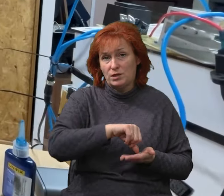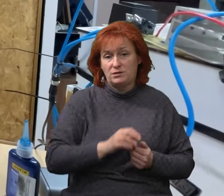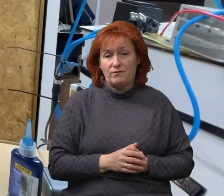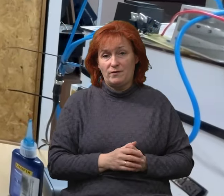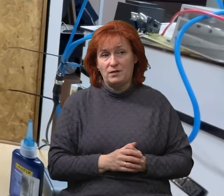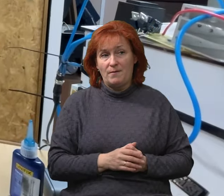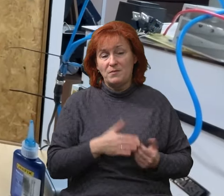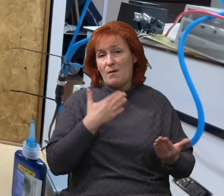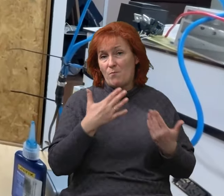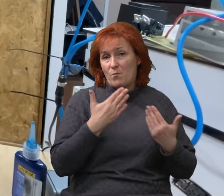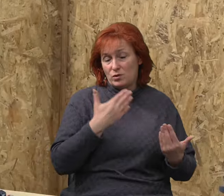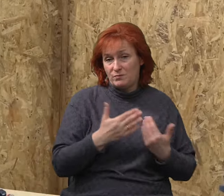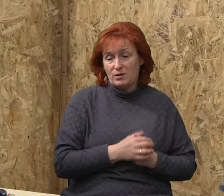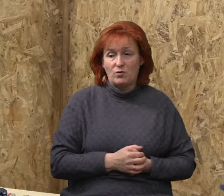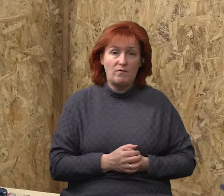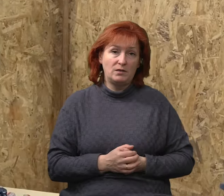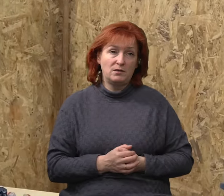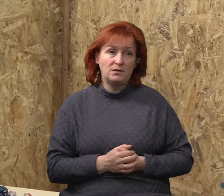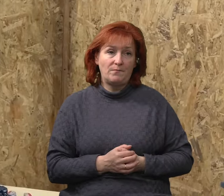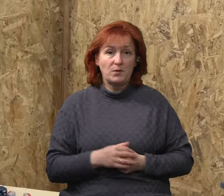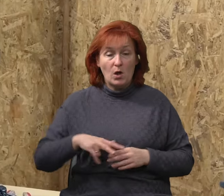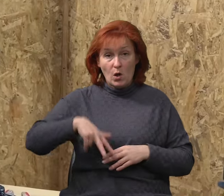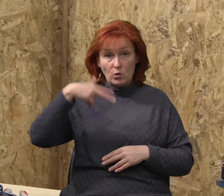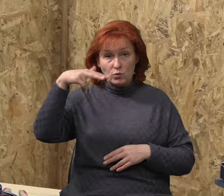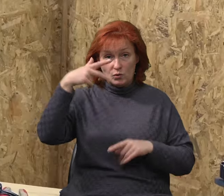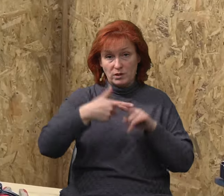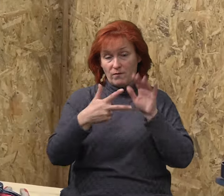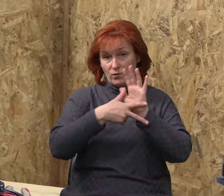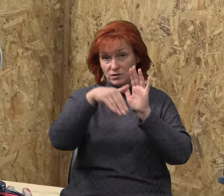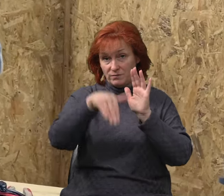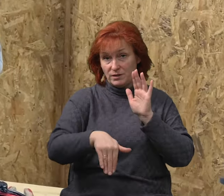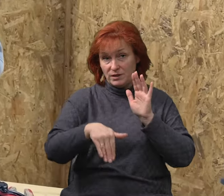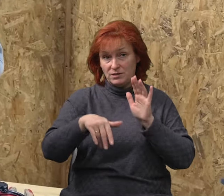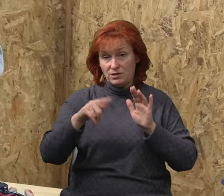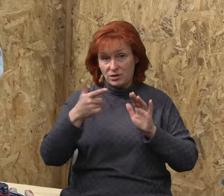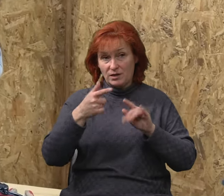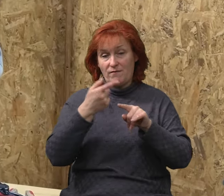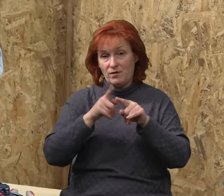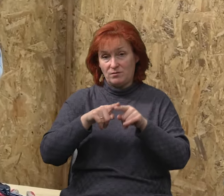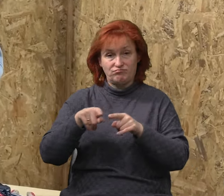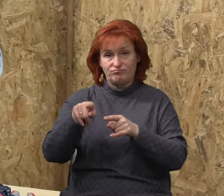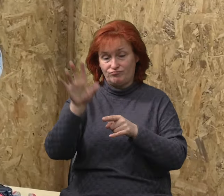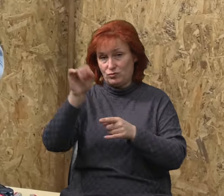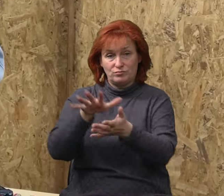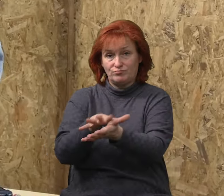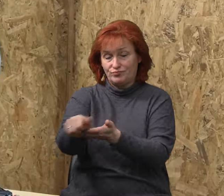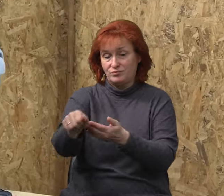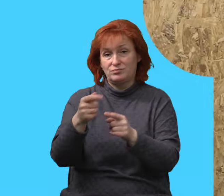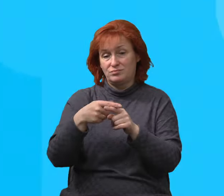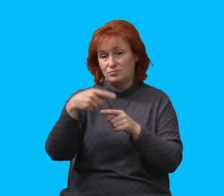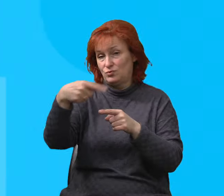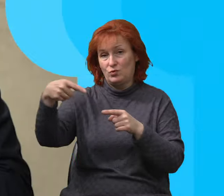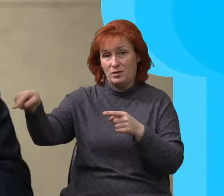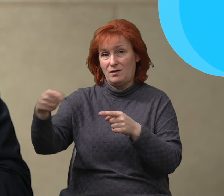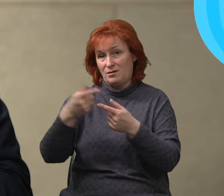поприсутствувати, поспілкуватися. Класно, так? Дрон, який коштує 8 тисяч гривень, знищує ціль, яка коштує, там, умовно, 70 тисяч